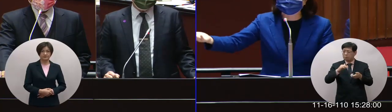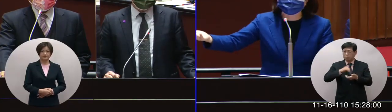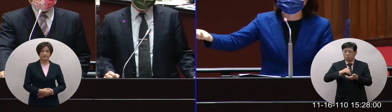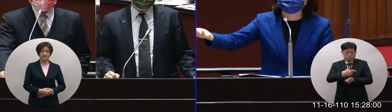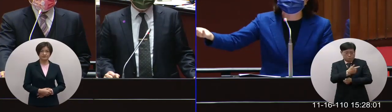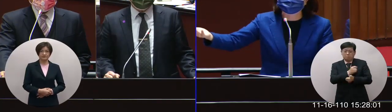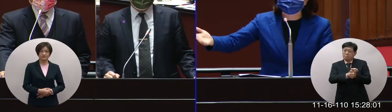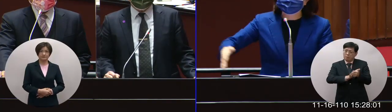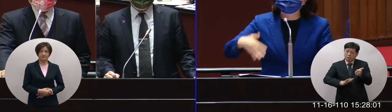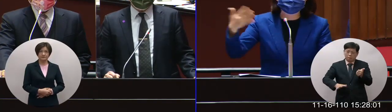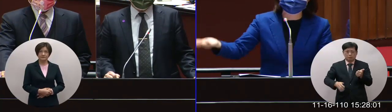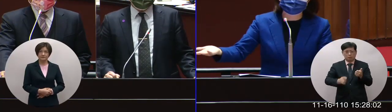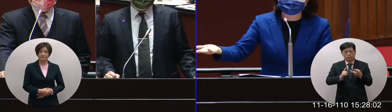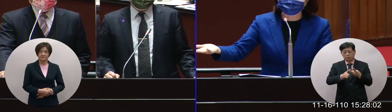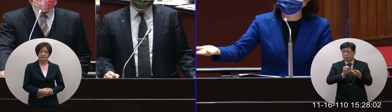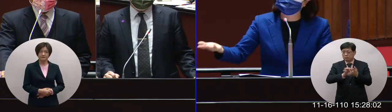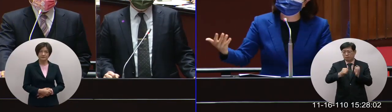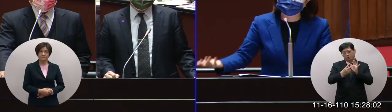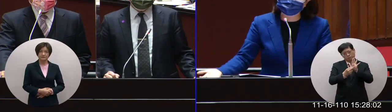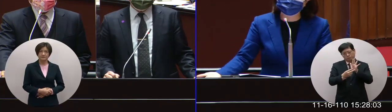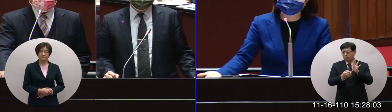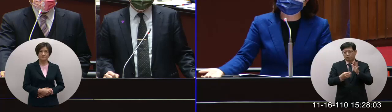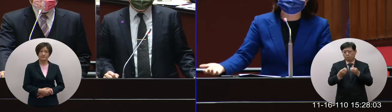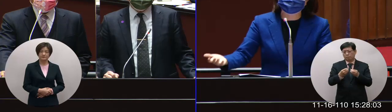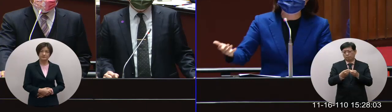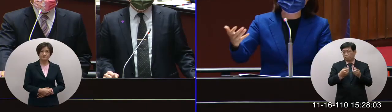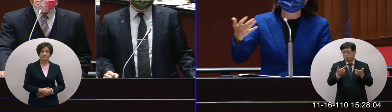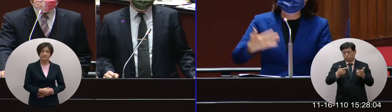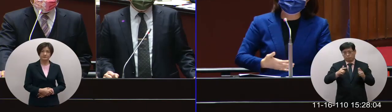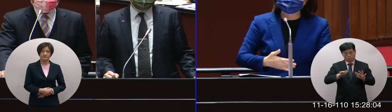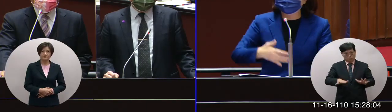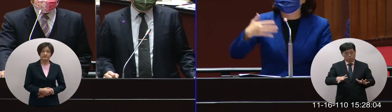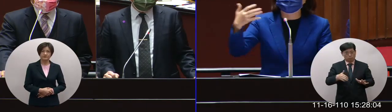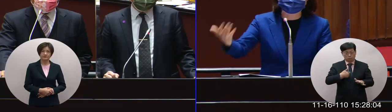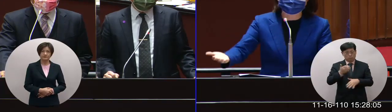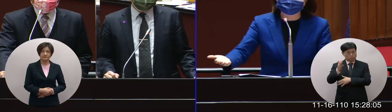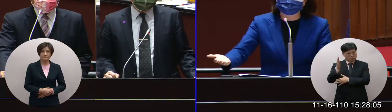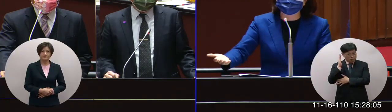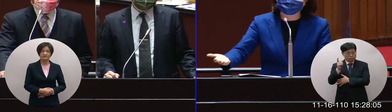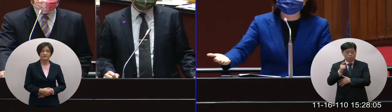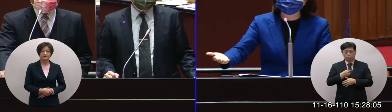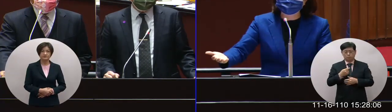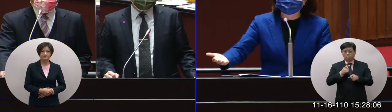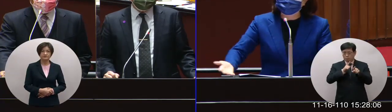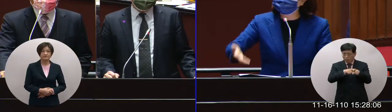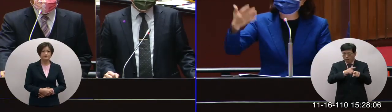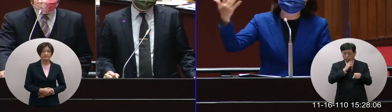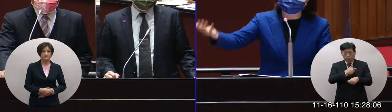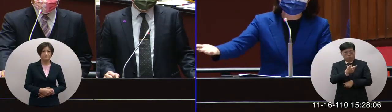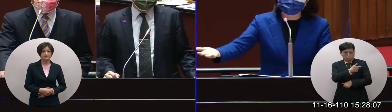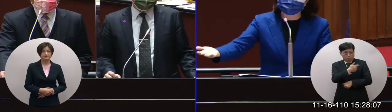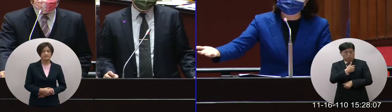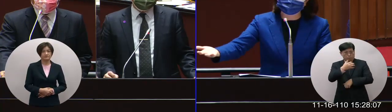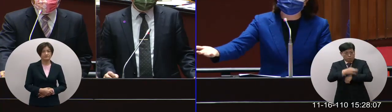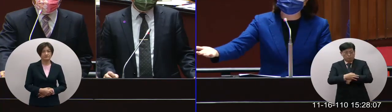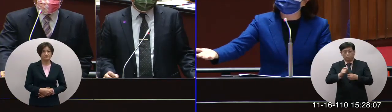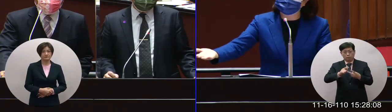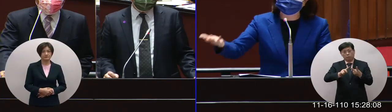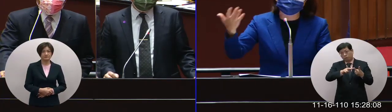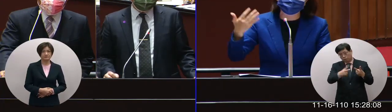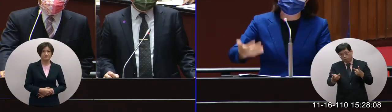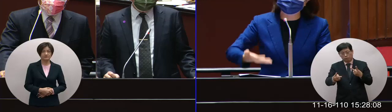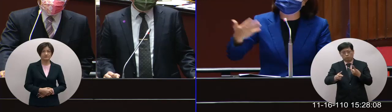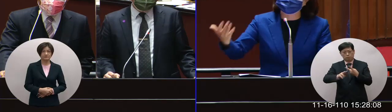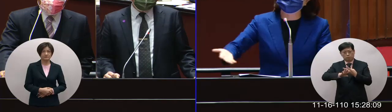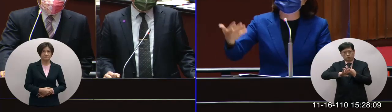一定是疫苗造成的啊用這樣的理由我覺得今天我們既然因為政府他們打了高端後續他們打了別的疫苗